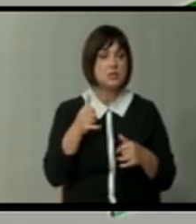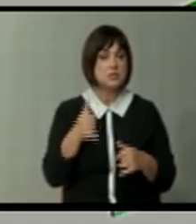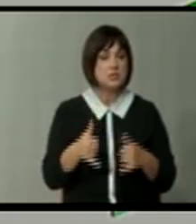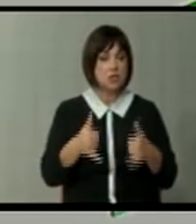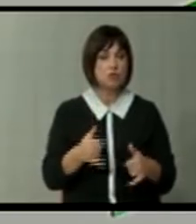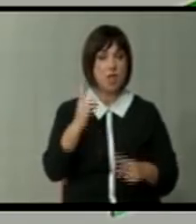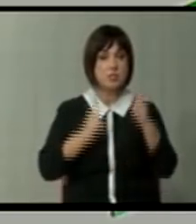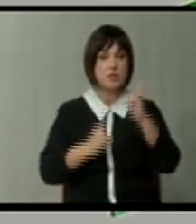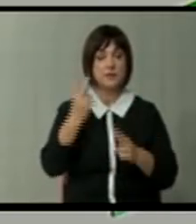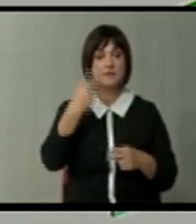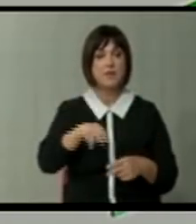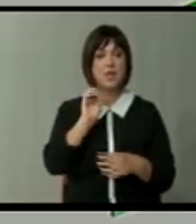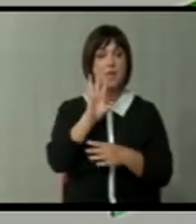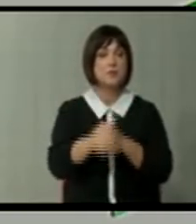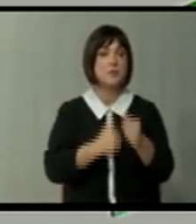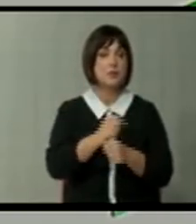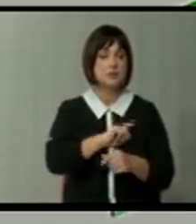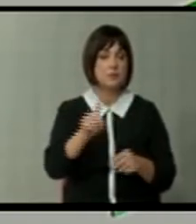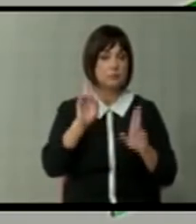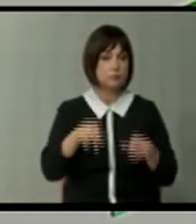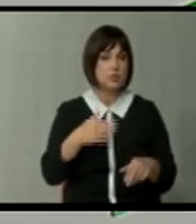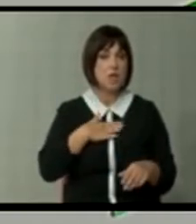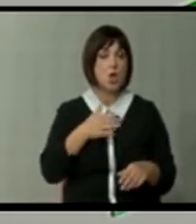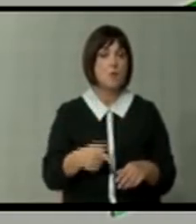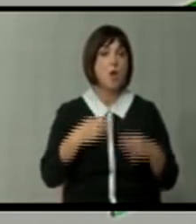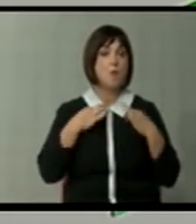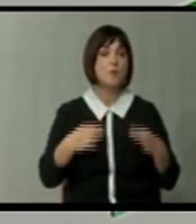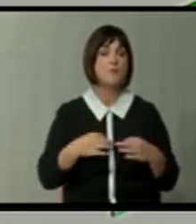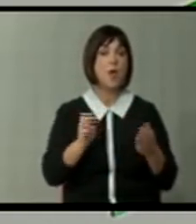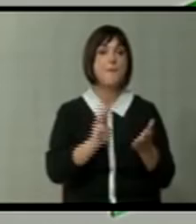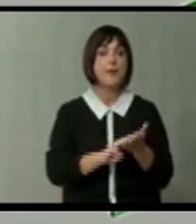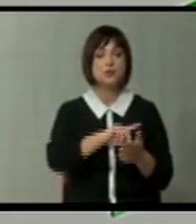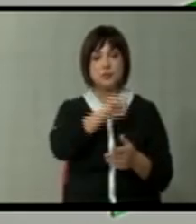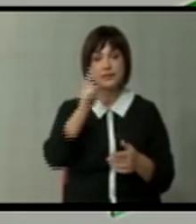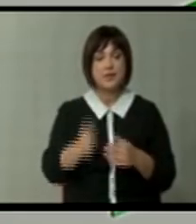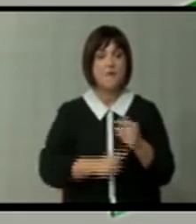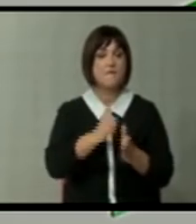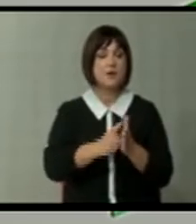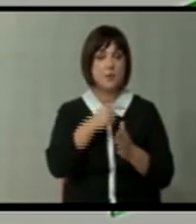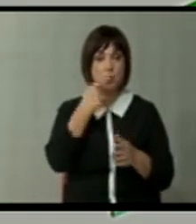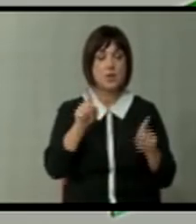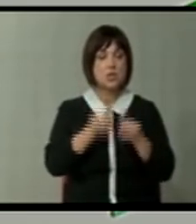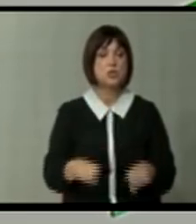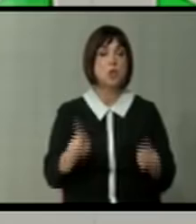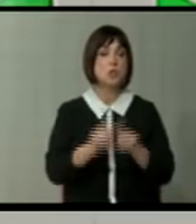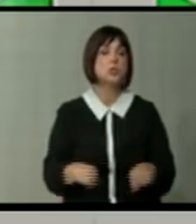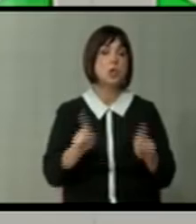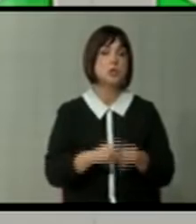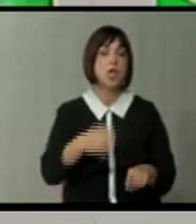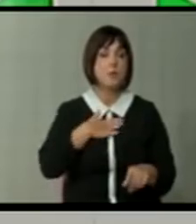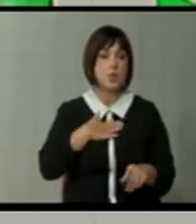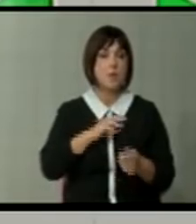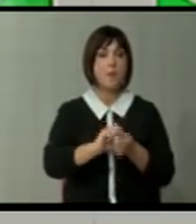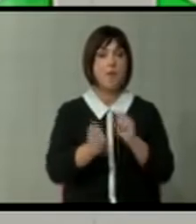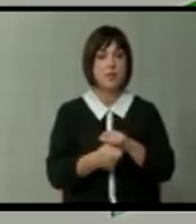дебата, во 2015-а беше незамислива. Сега го имаме професорот Малчевски, кој цело време ќе зборува едноте исто. Едноте исто, дека имаме